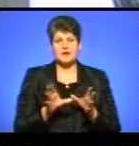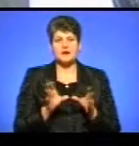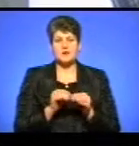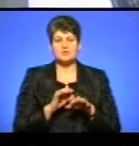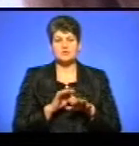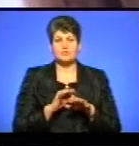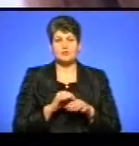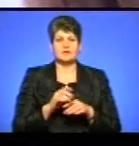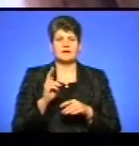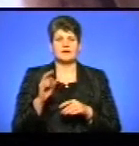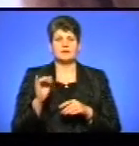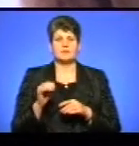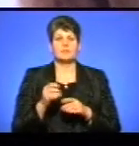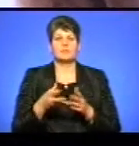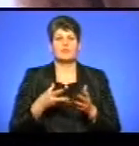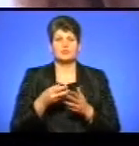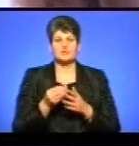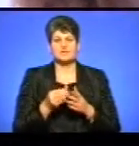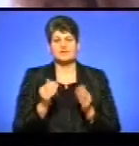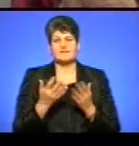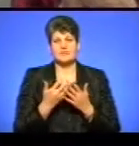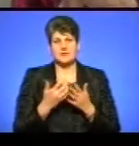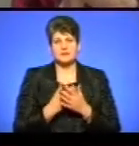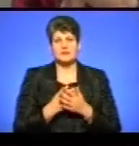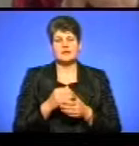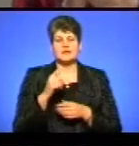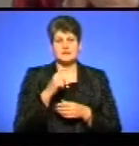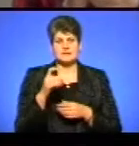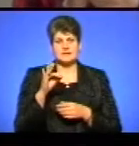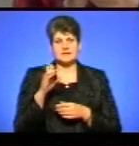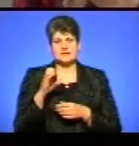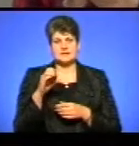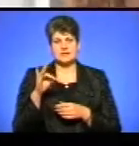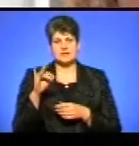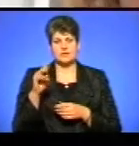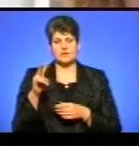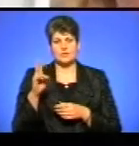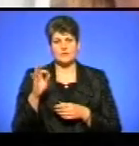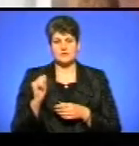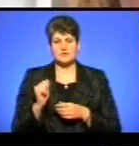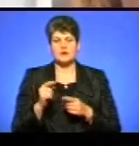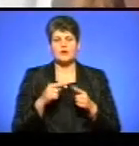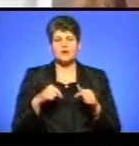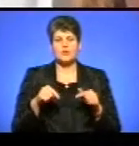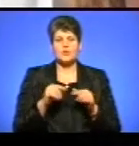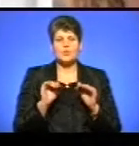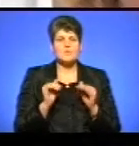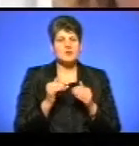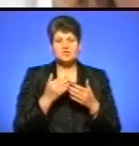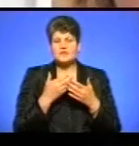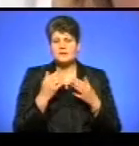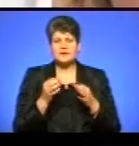Андрієм Мригою, продюсер фільму «Лист у стіні» Христина Стрілковська. Вікових обмежень абсолютно немає